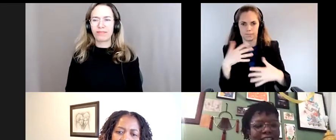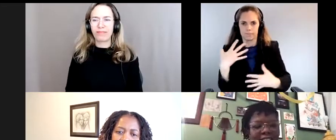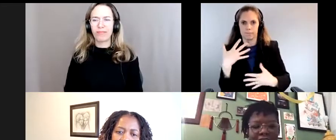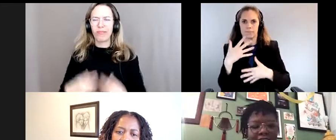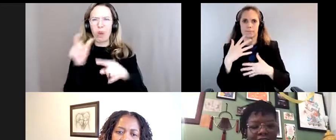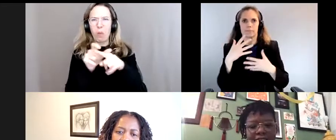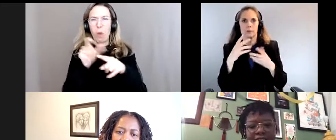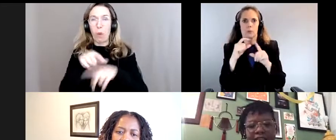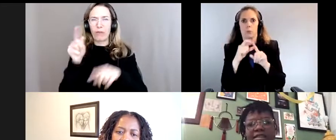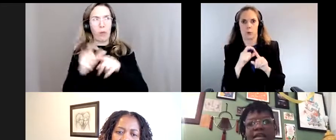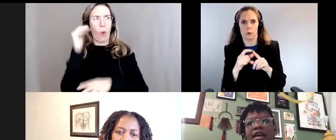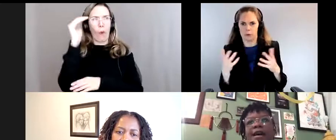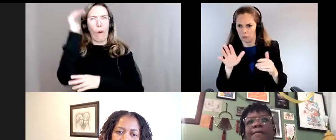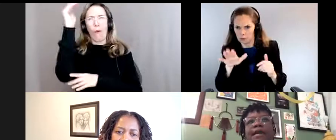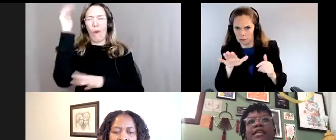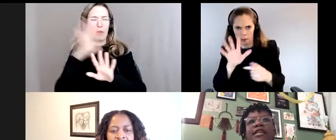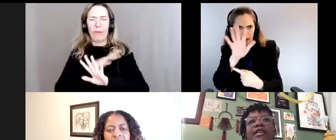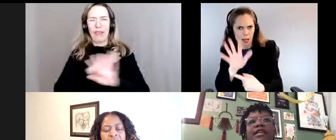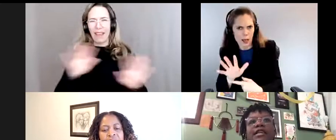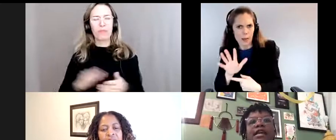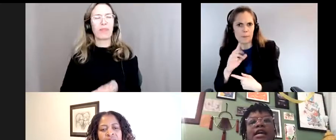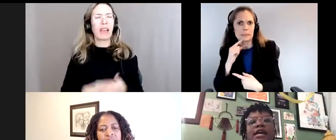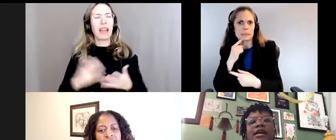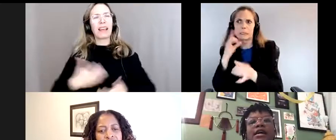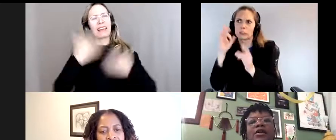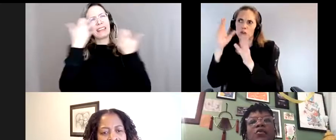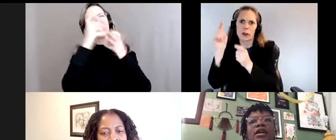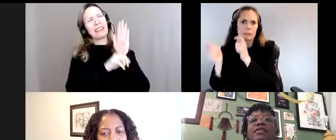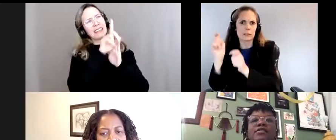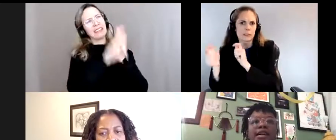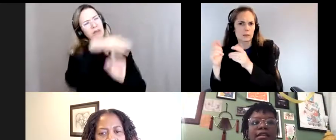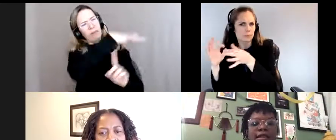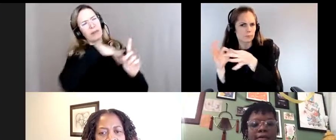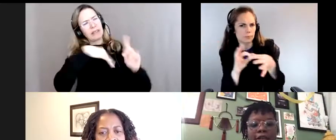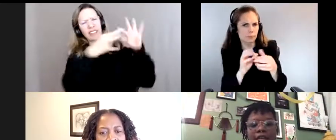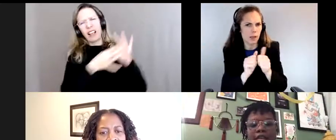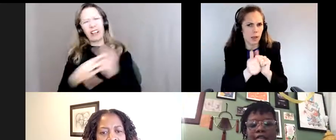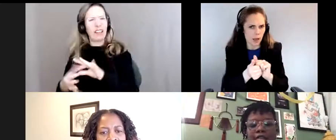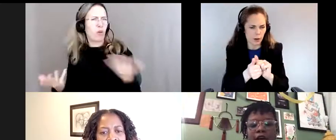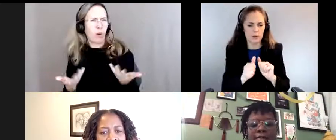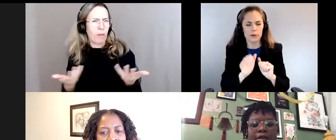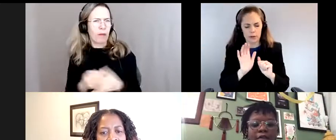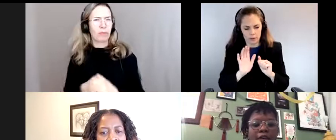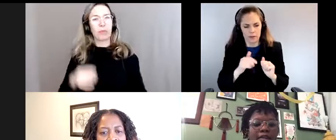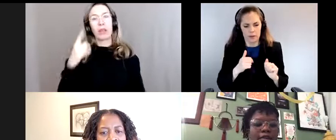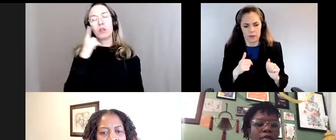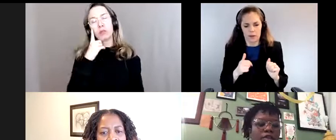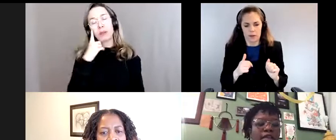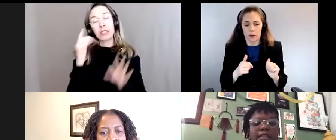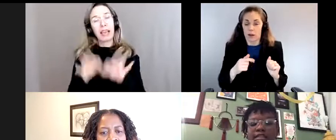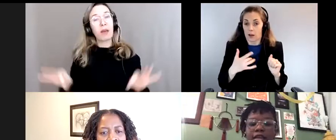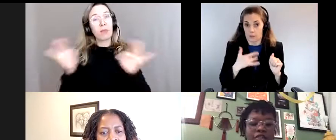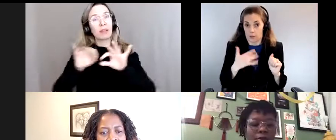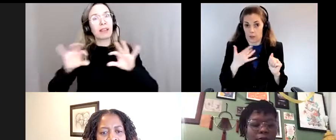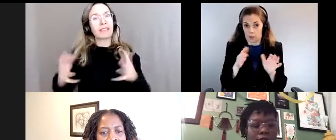peur, des grands mots. Donc, quand on pense à comment est-ce que la crise climatique est liée à tout ça, je pense que ce qui est particulièrement important, c'est de